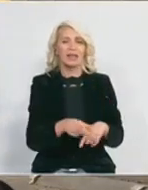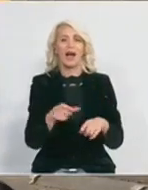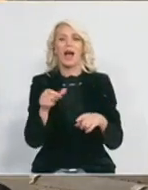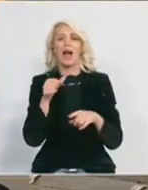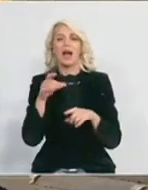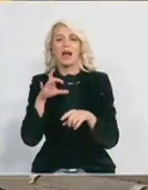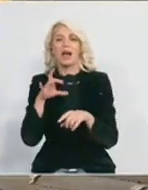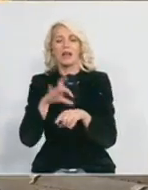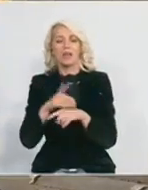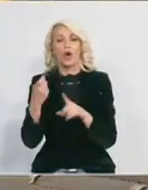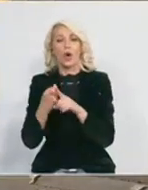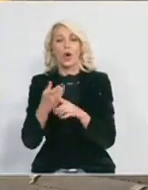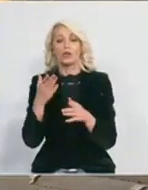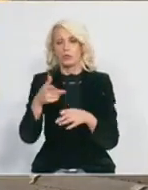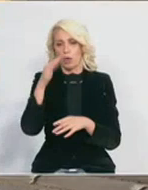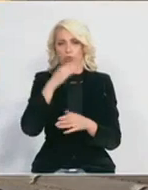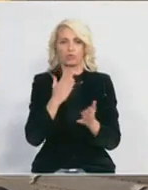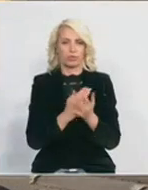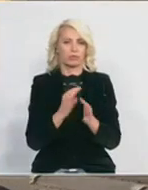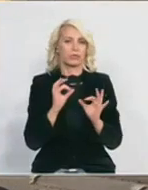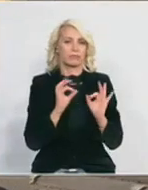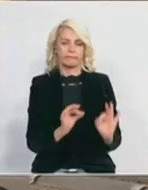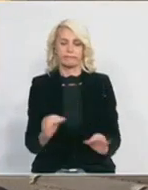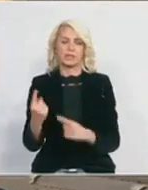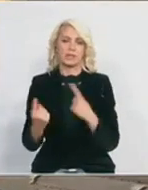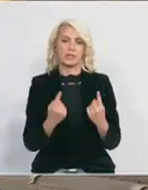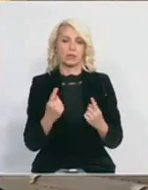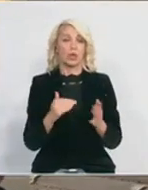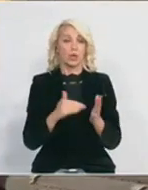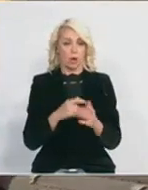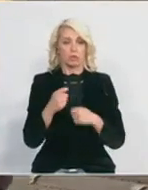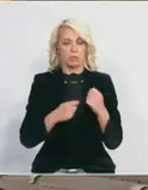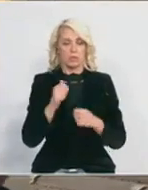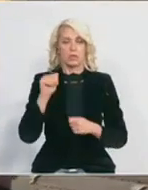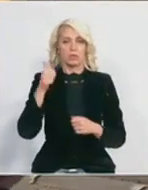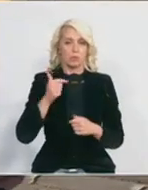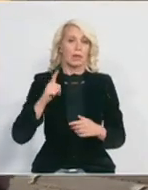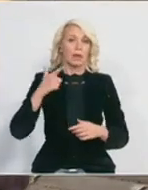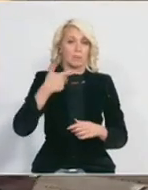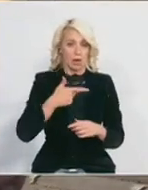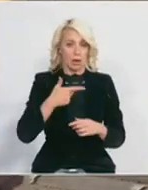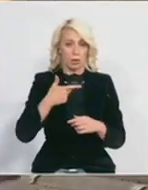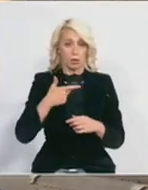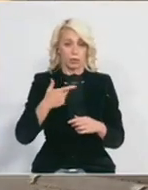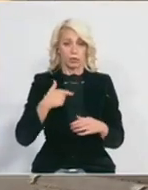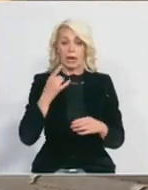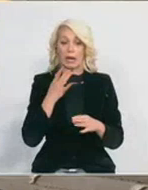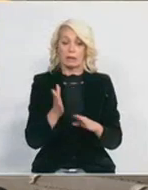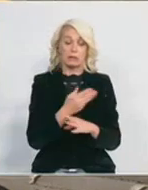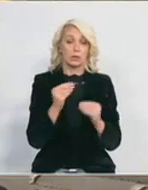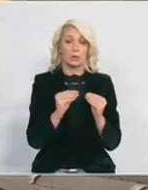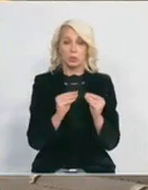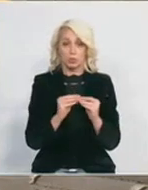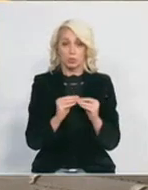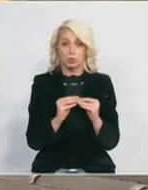u Nišu stavimo stvari pod kontrol. Imamo još posla sutra, preko sutra, ja posle uskušnjih praznika